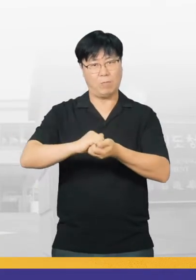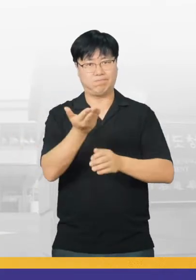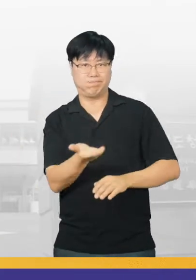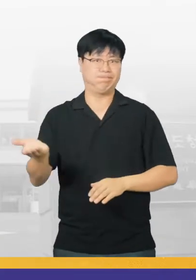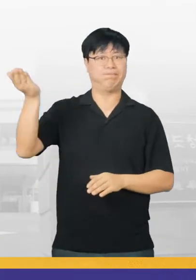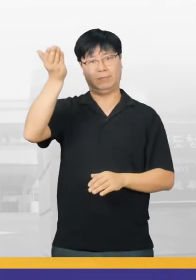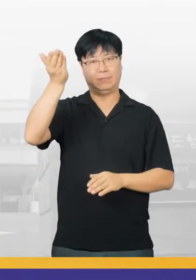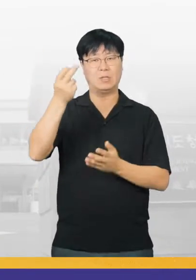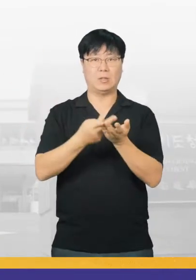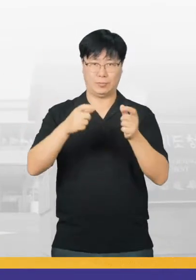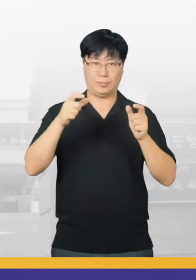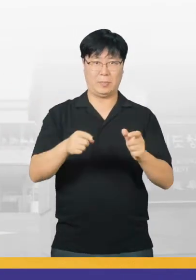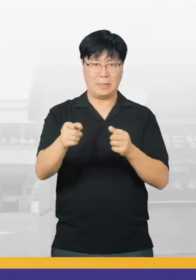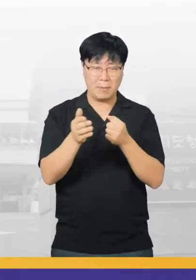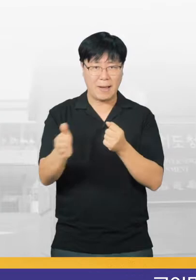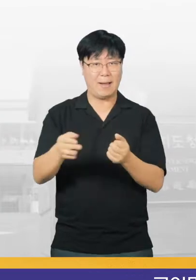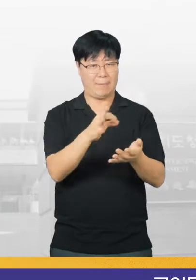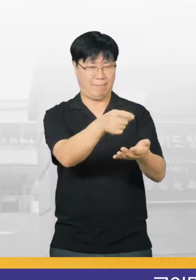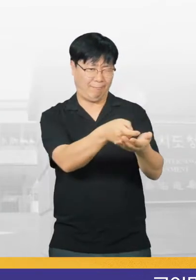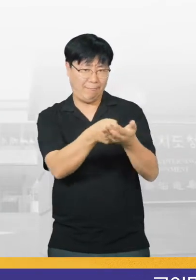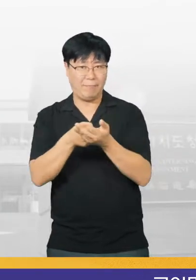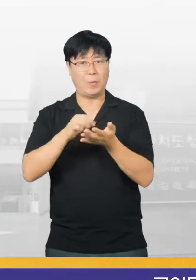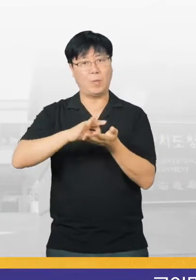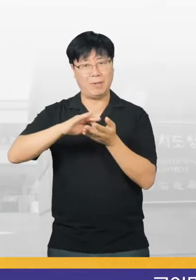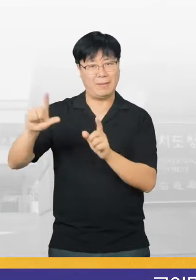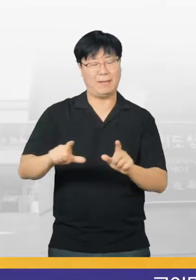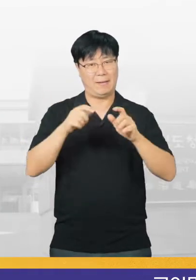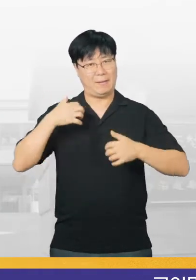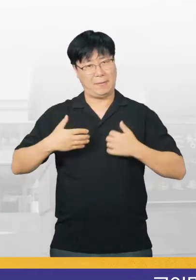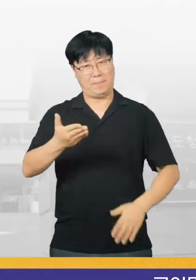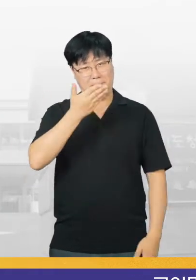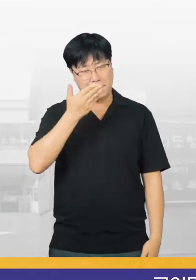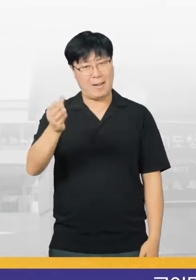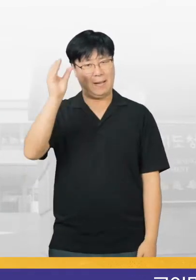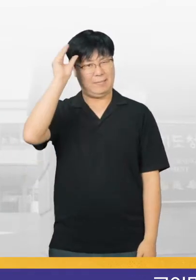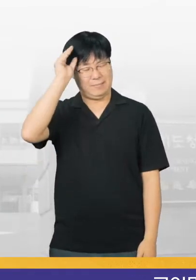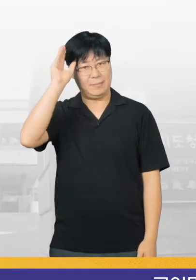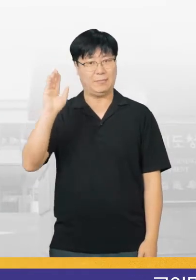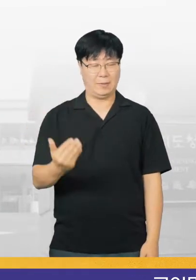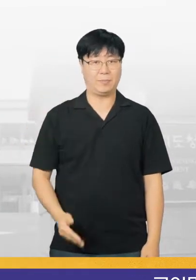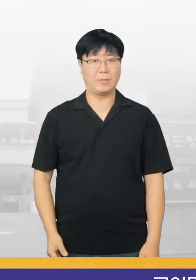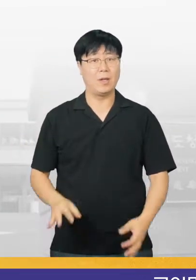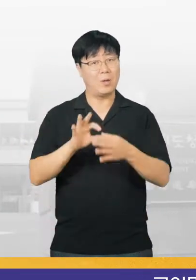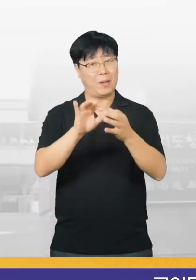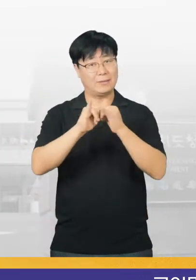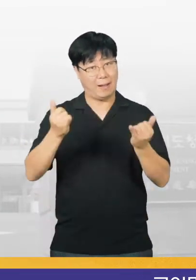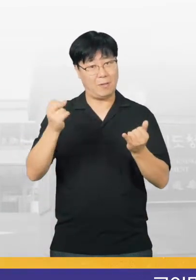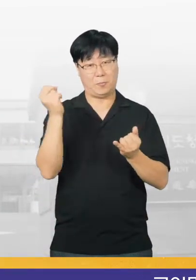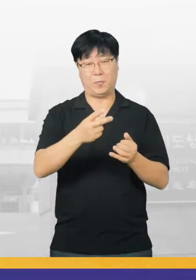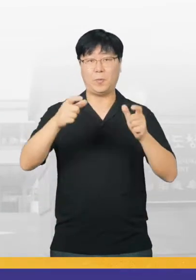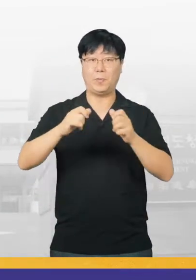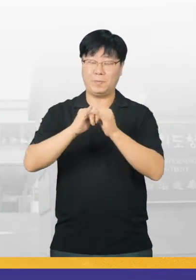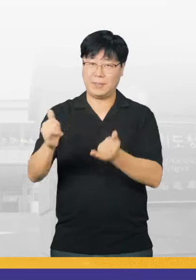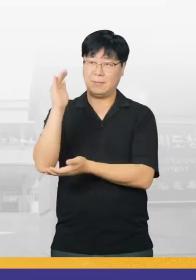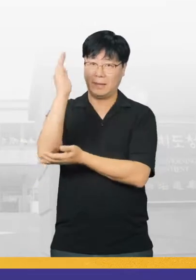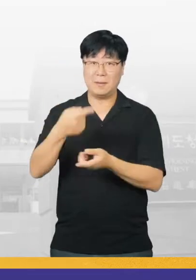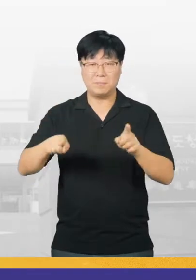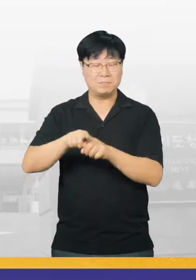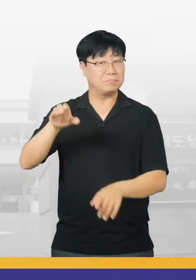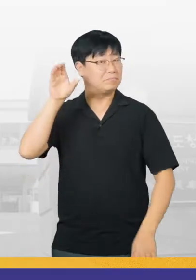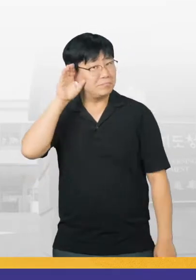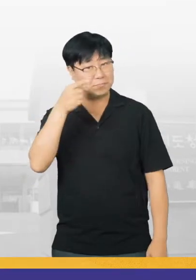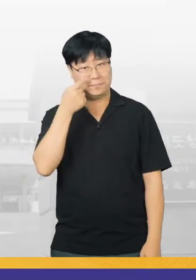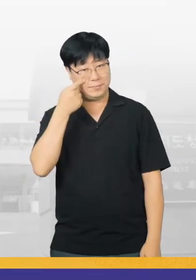상향 조정한 제주도. 그야말로 알뜰한 소비생활을 즐길 수 있을 것이라 기대되는데요. 관계자와